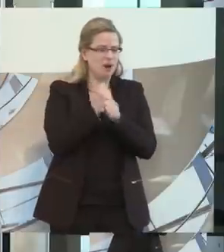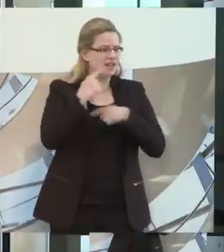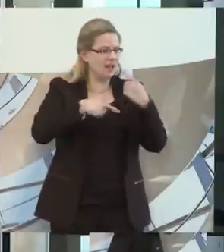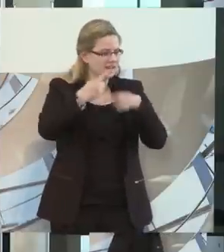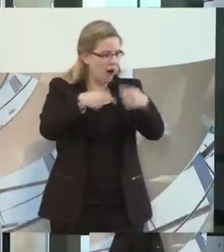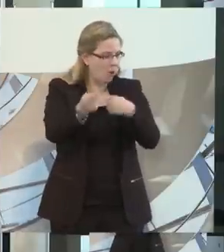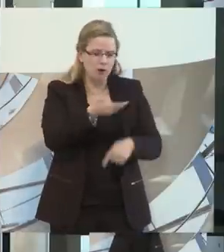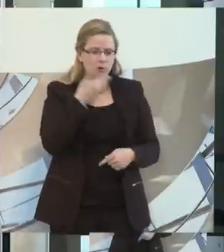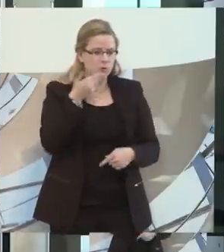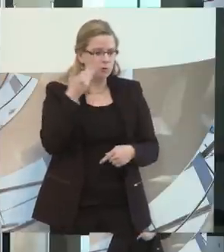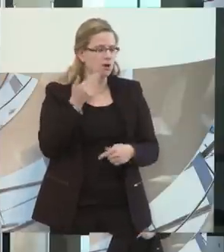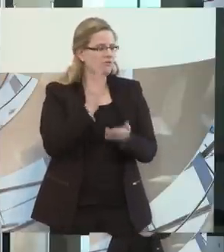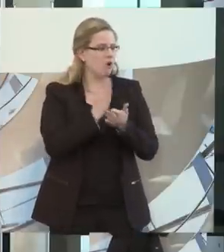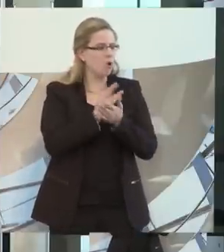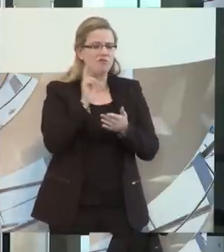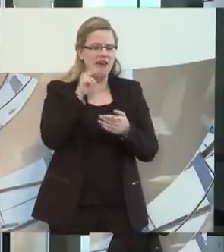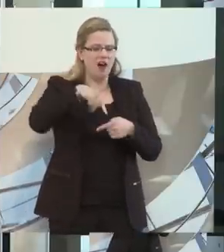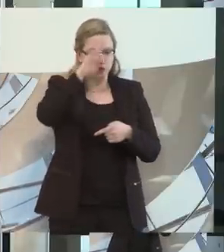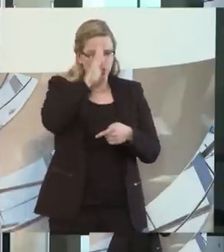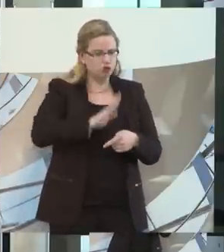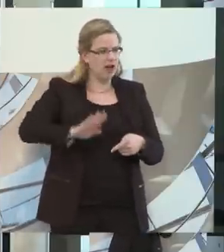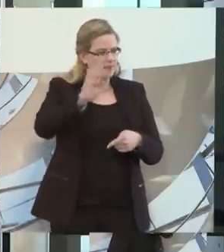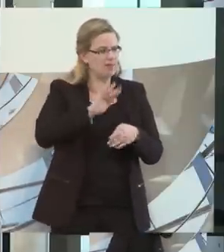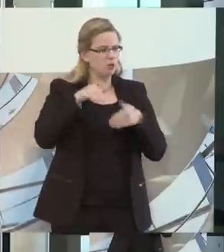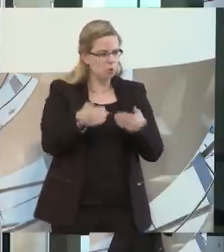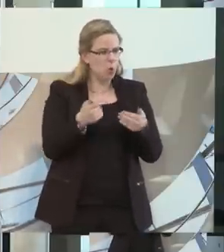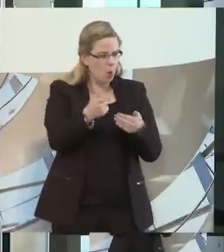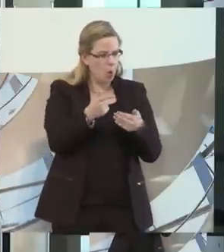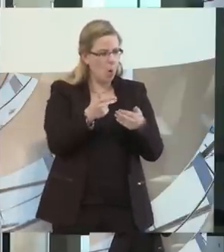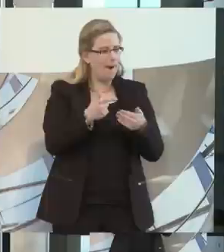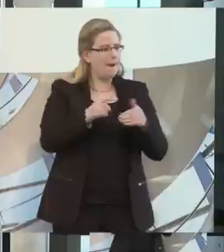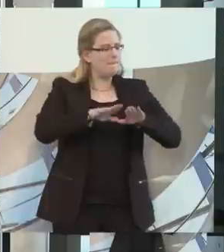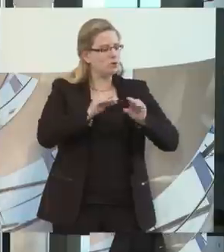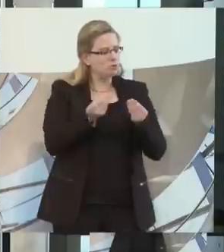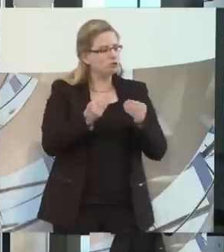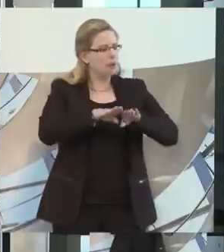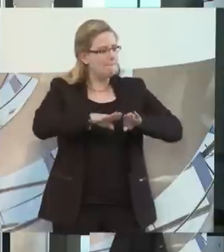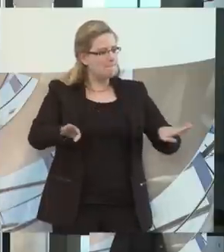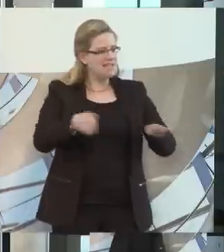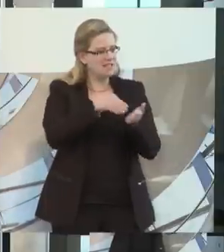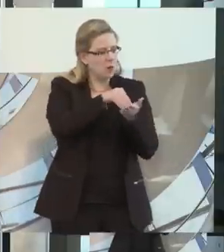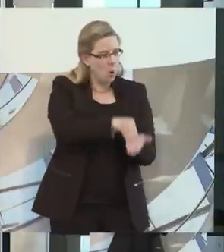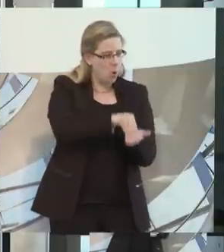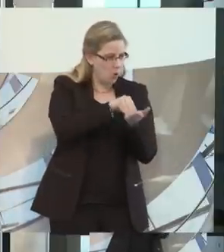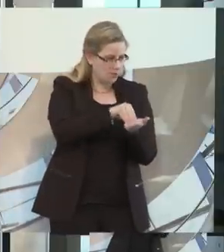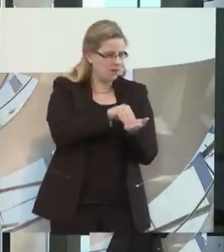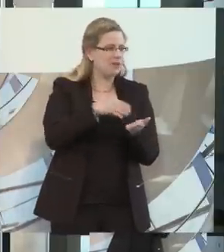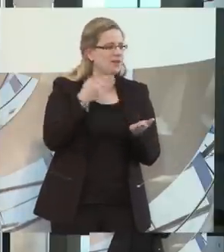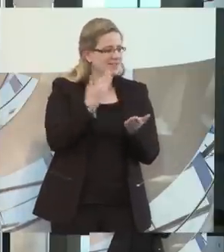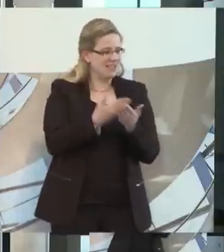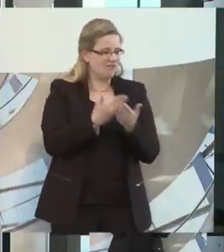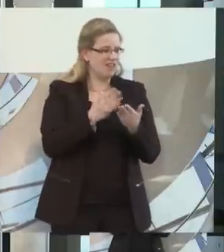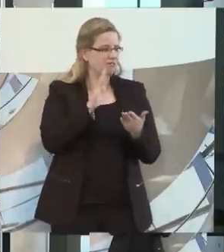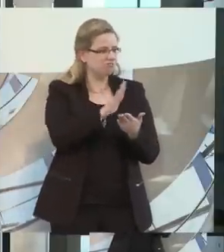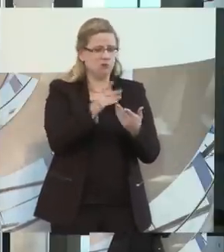die in solchen Beschäftigungsverhältnissen sind, gerade am Mindestlohn finanziert werden und dann natürlich sich ständig bessere